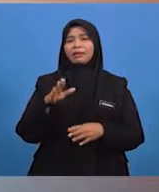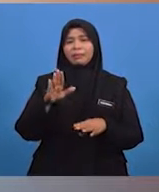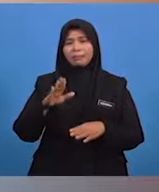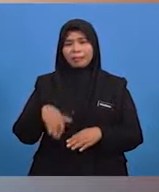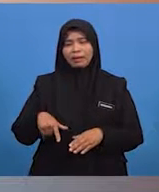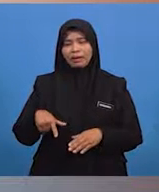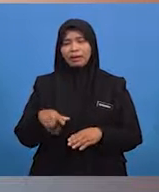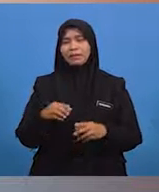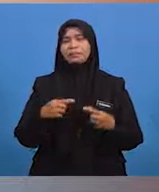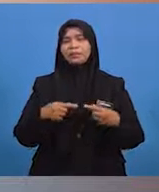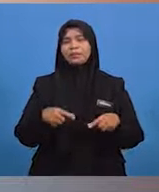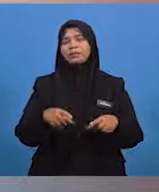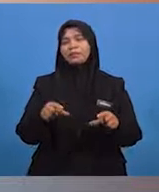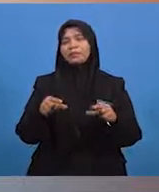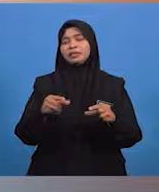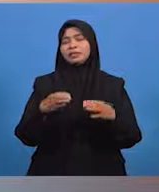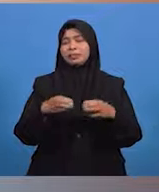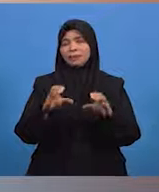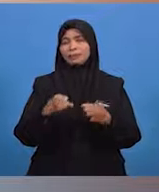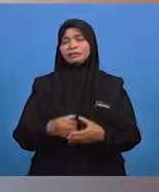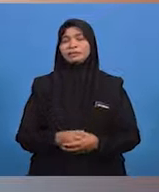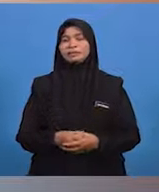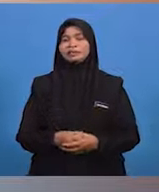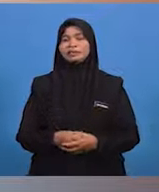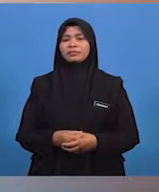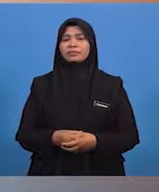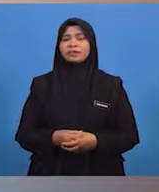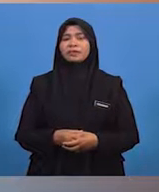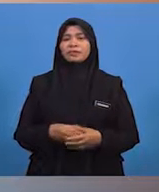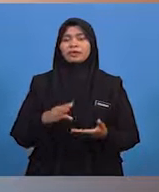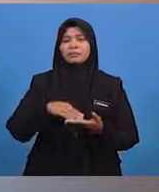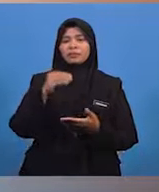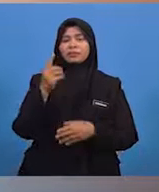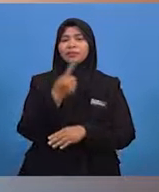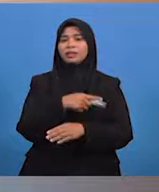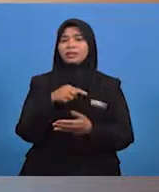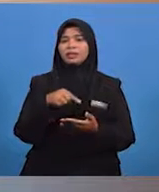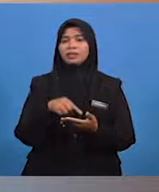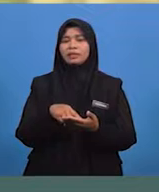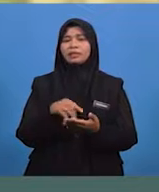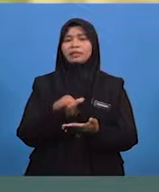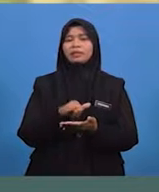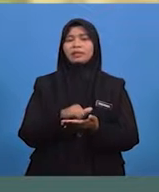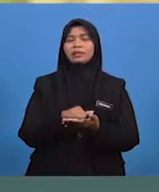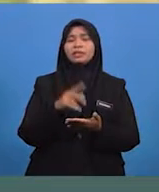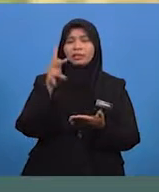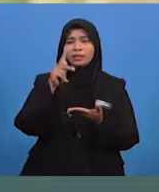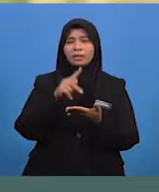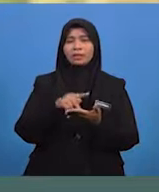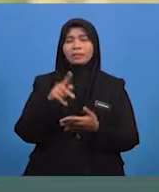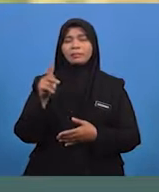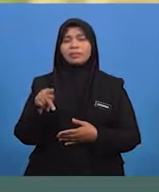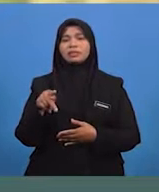-murid. Cikgu teruskan pula bahagian kedua pembelajaran kita pada hari ini iaitu mengenalpasti